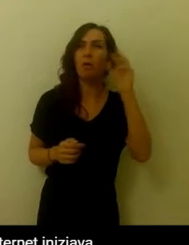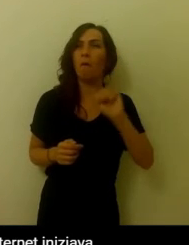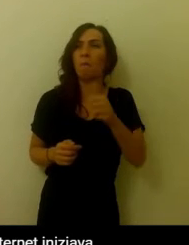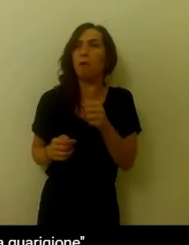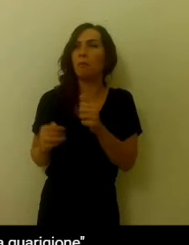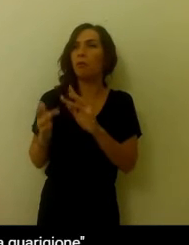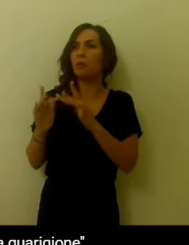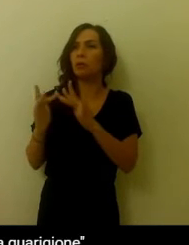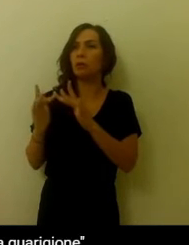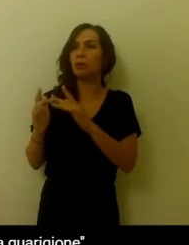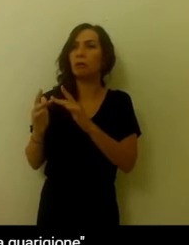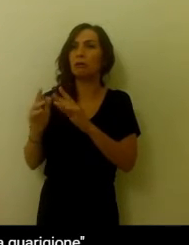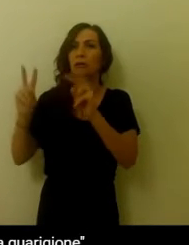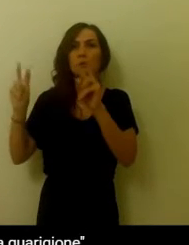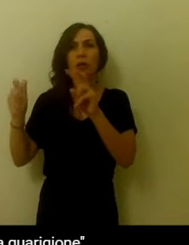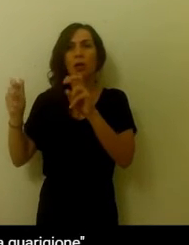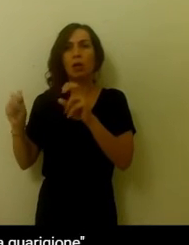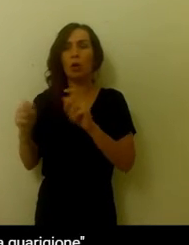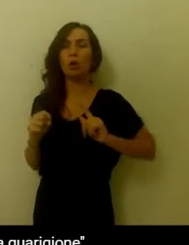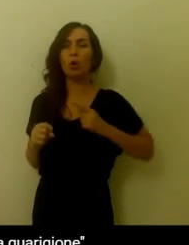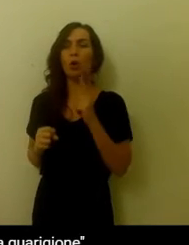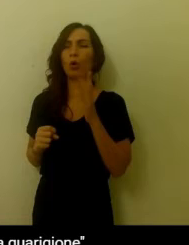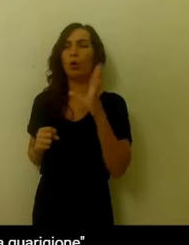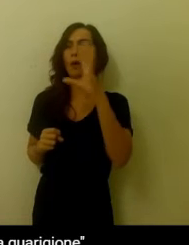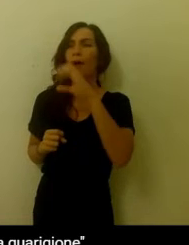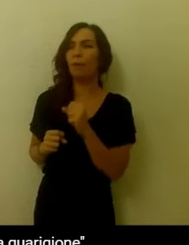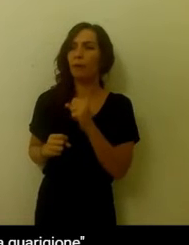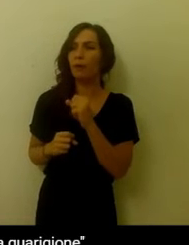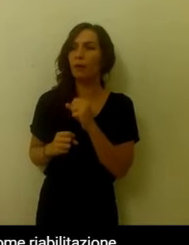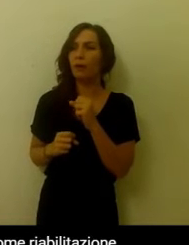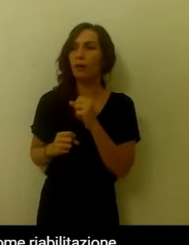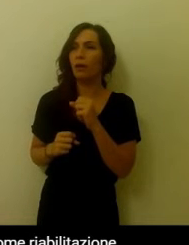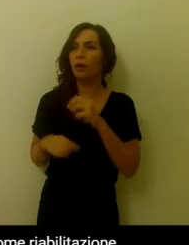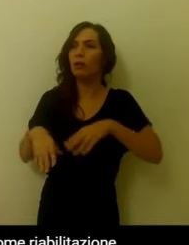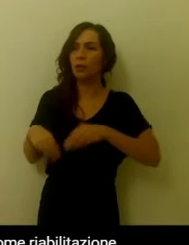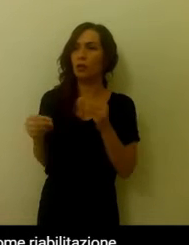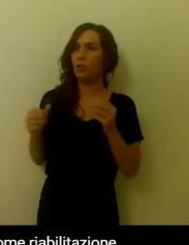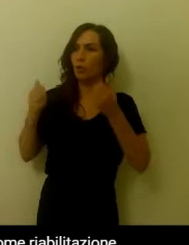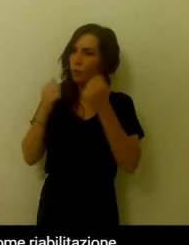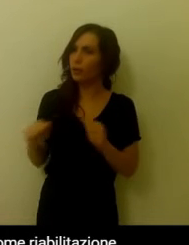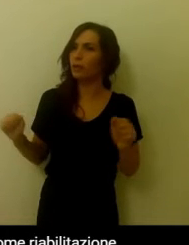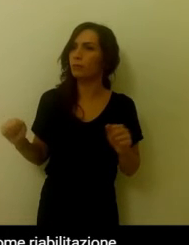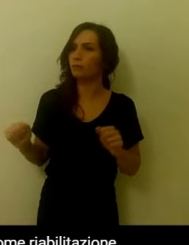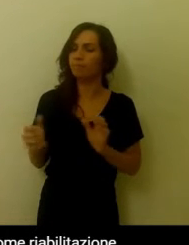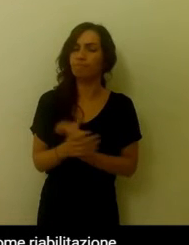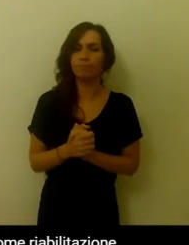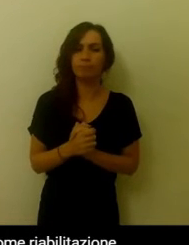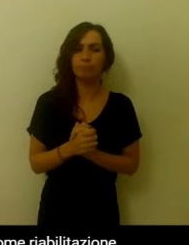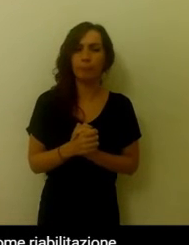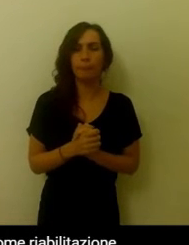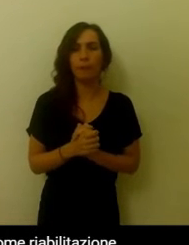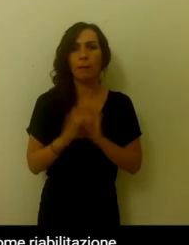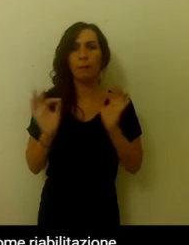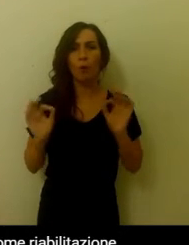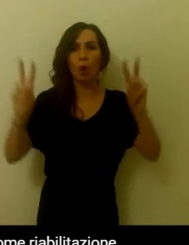iniziava con Capire il dolore è il primo passo verso la guarigione. Nel titolo